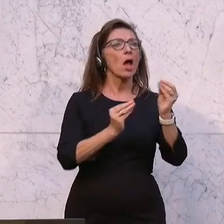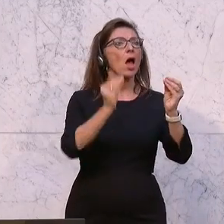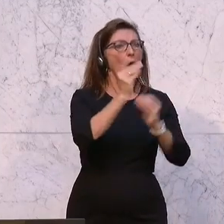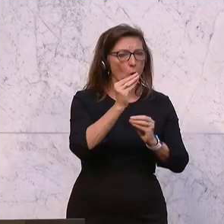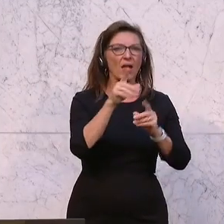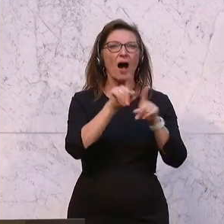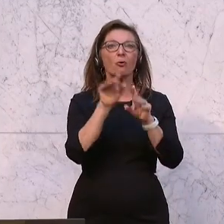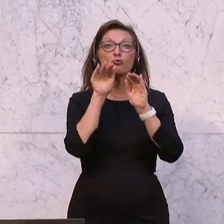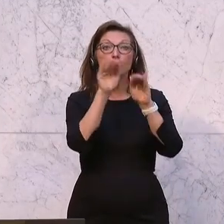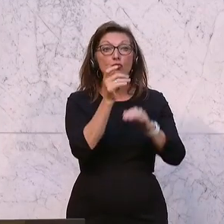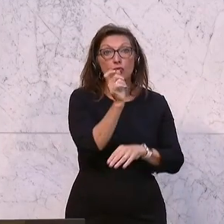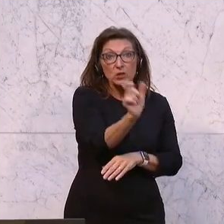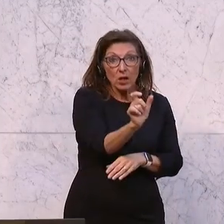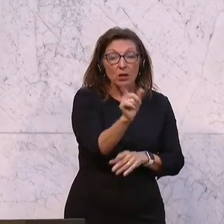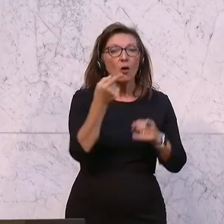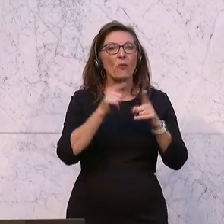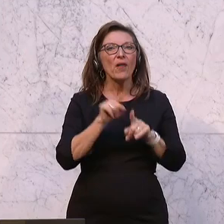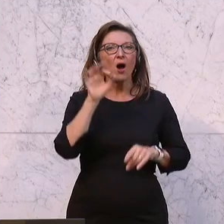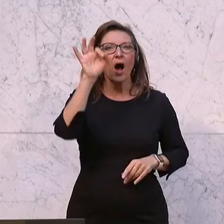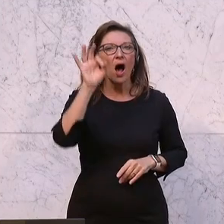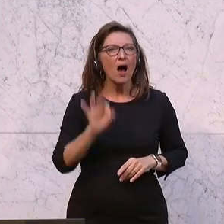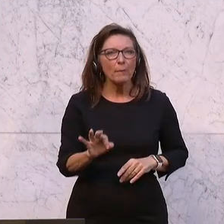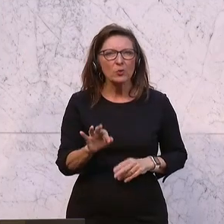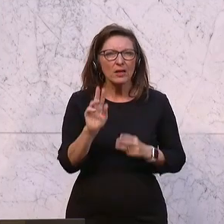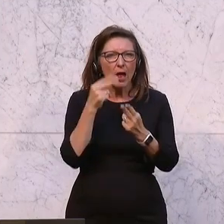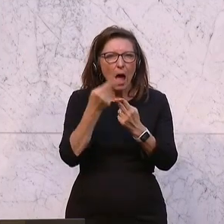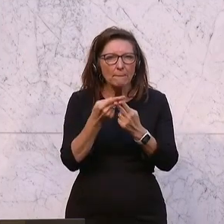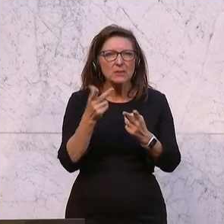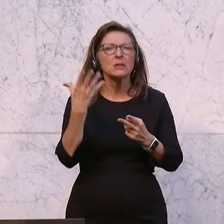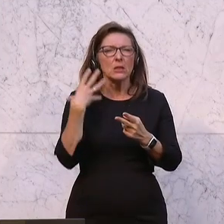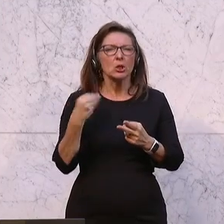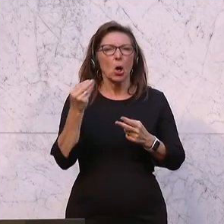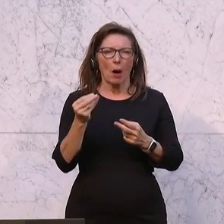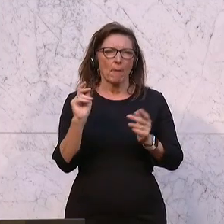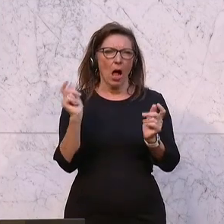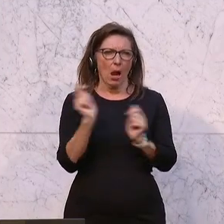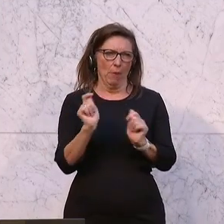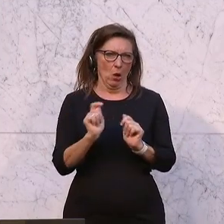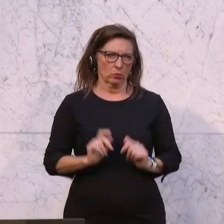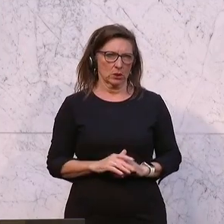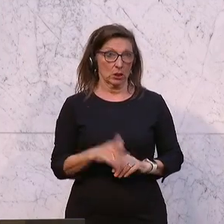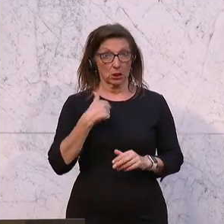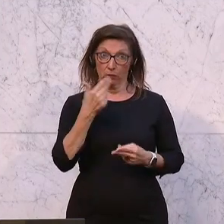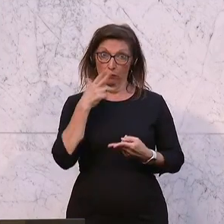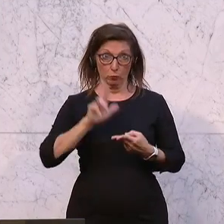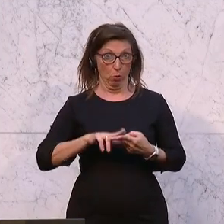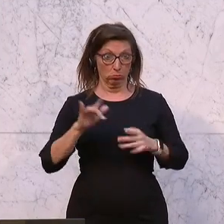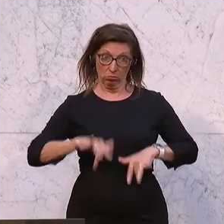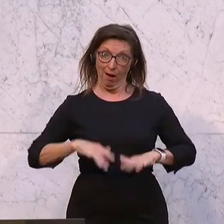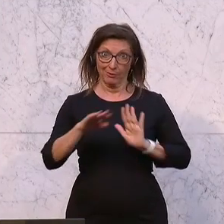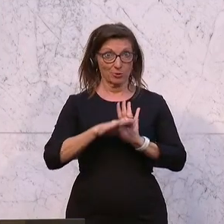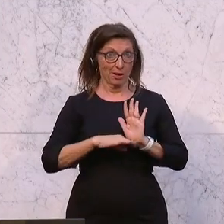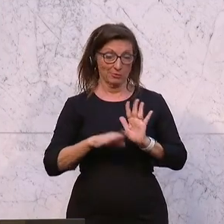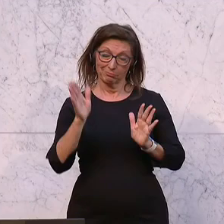Schutzklausel, sondern auch die Aliquotierung für ein weiteres Jahr ausgesetzt wird. Versprochen, gehalten, das Gesetz liegt da. Ich